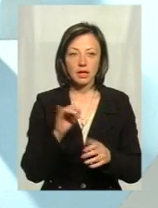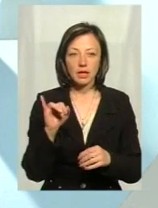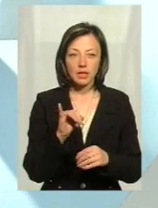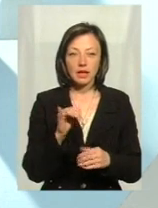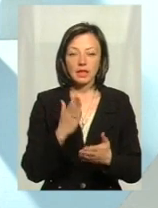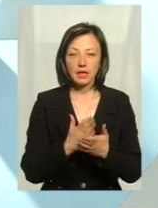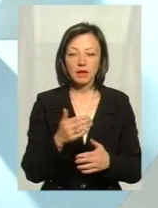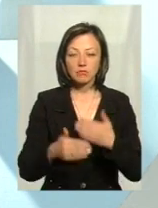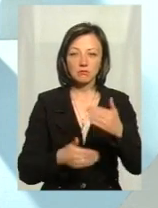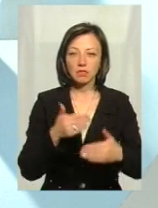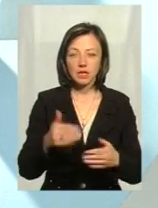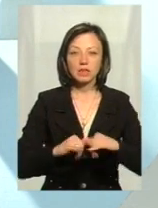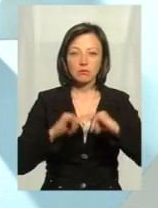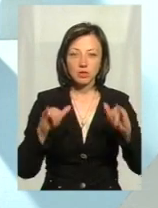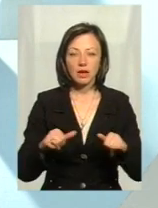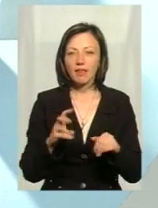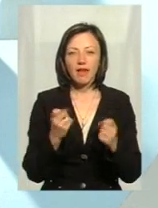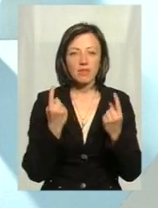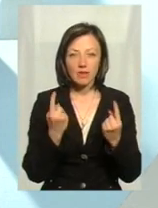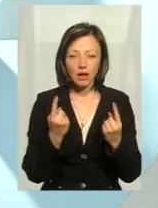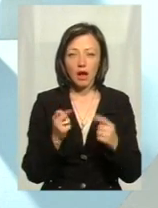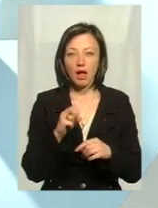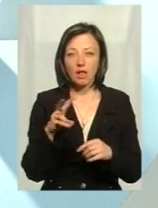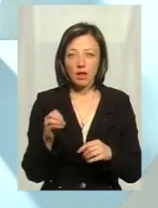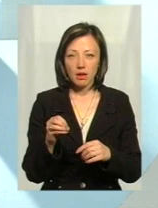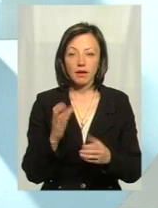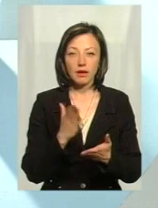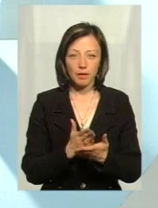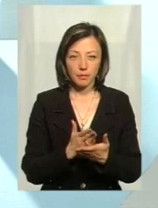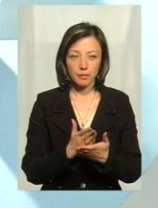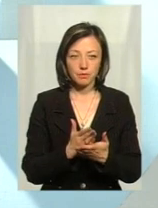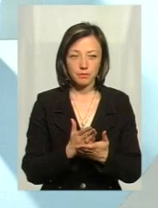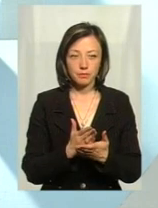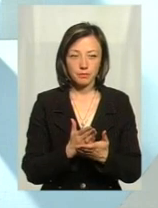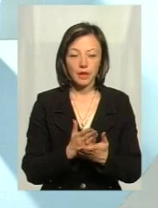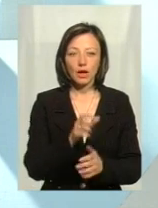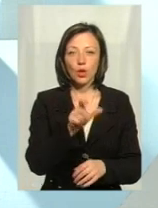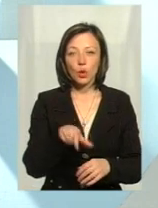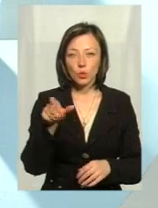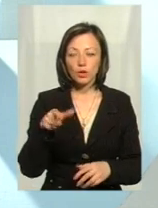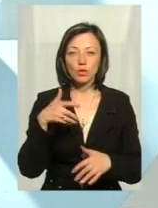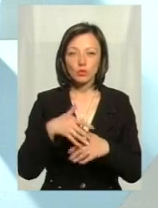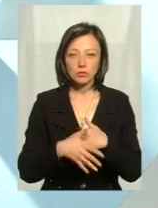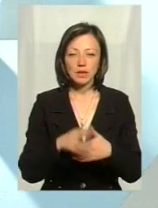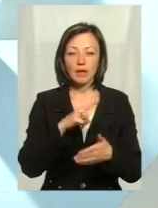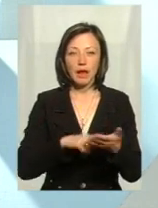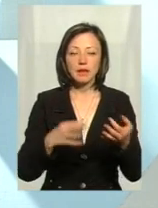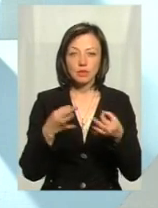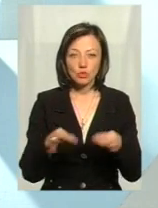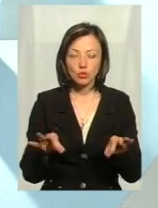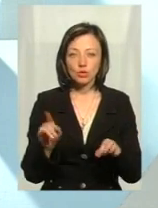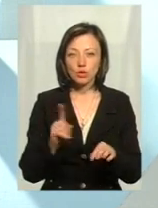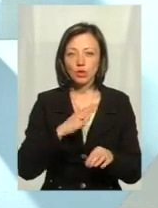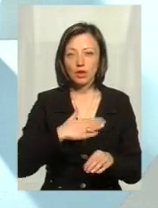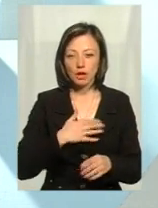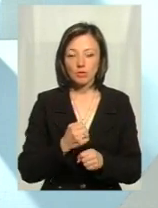є тенденція до збільшення. Так, хай вона не суттєва, але вона є. І люди розуміють, люди ліцензуються, і вони розуміють,